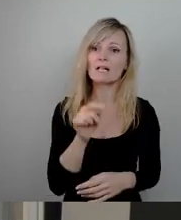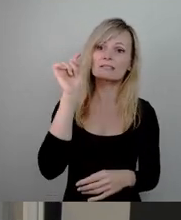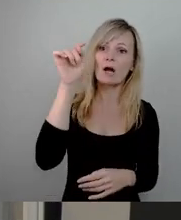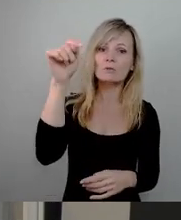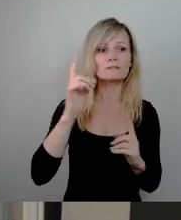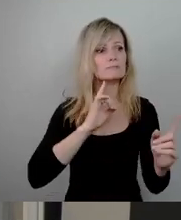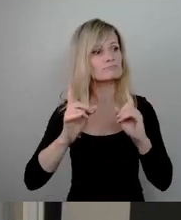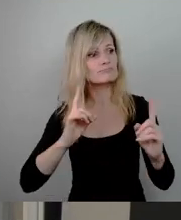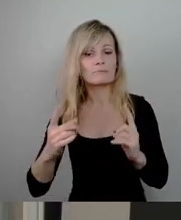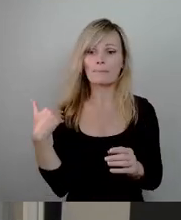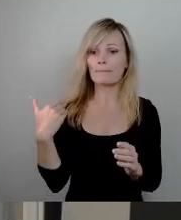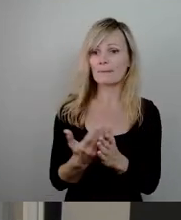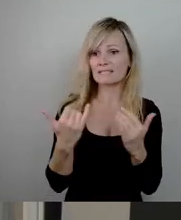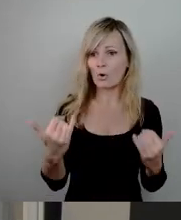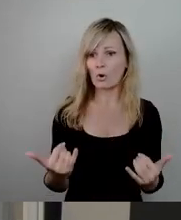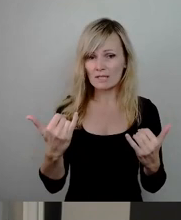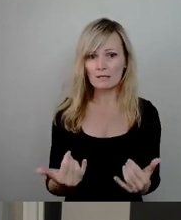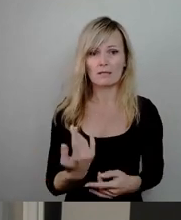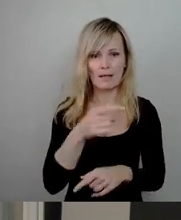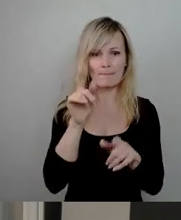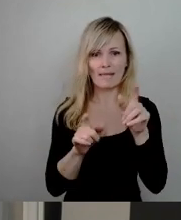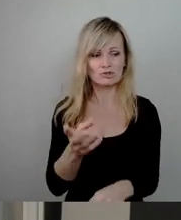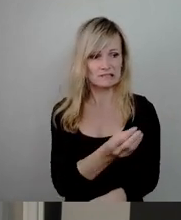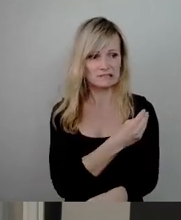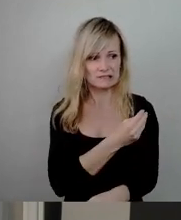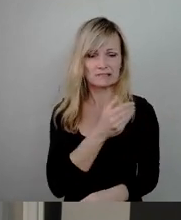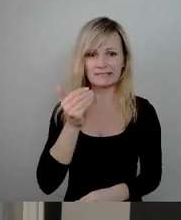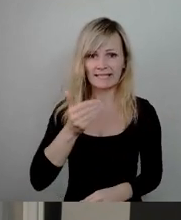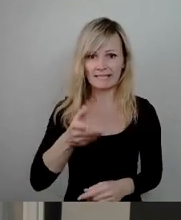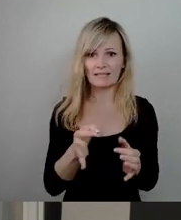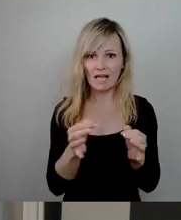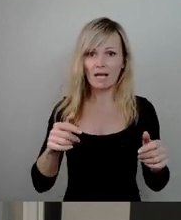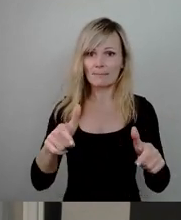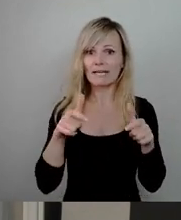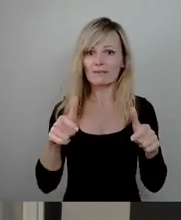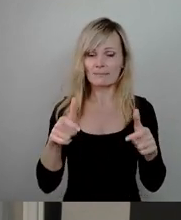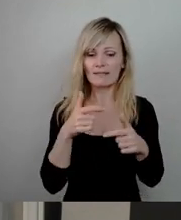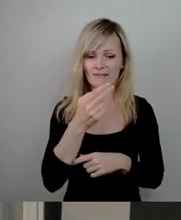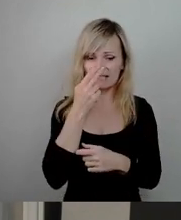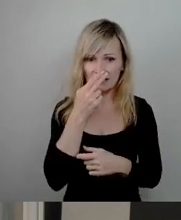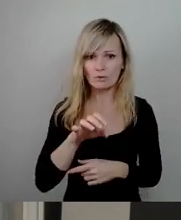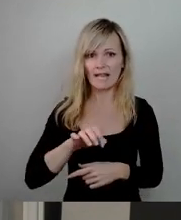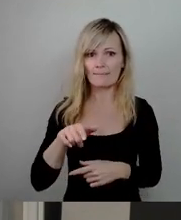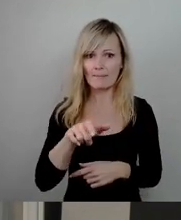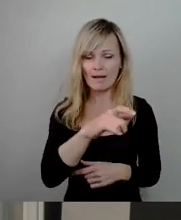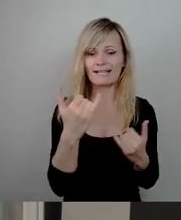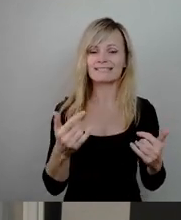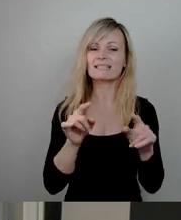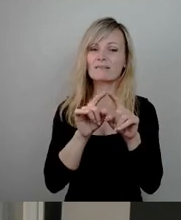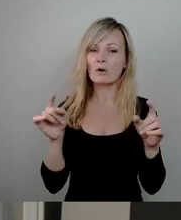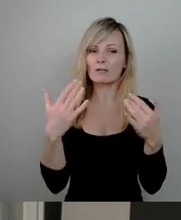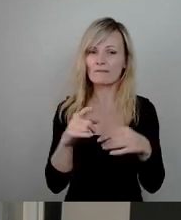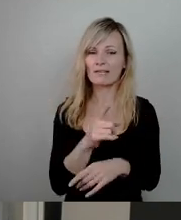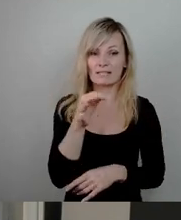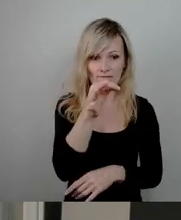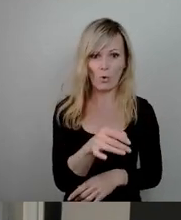heute und jetzt wieder vermehrt quasi jeden Tag einen Brief zum Thema Elbermare. Diese Woche war ein Vor-Ort-Termin, wo